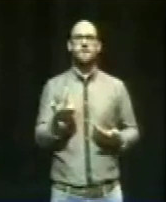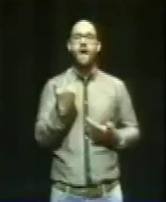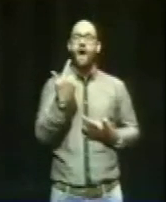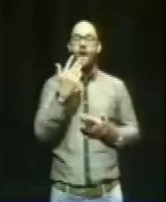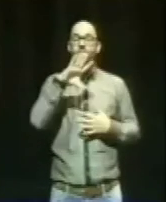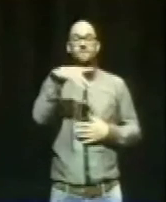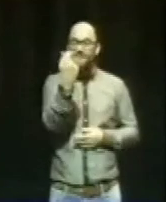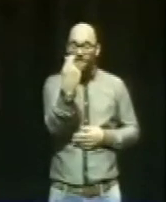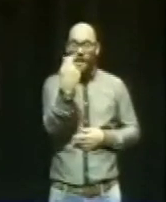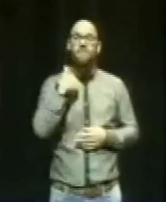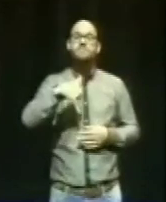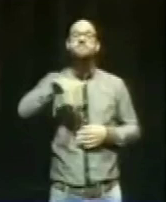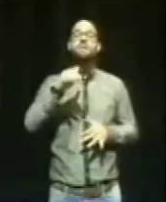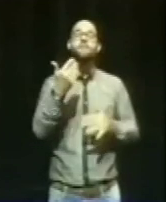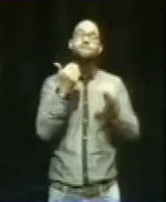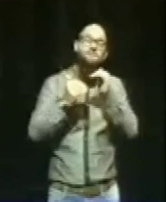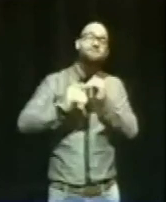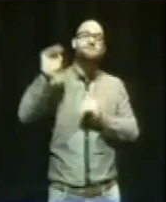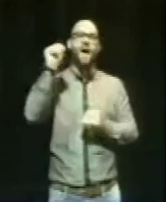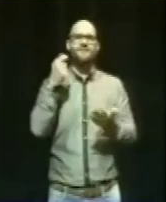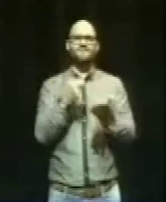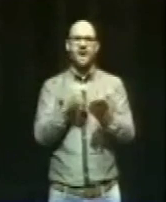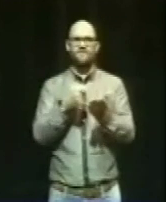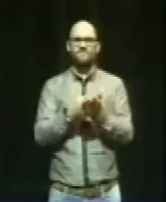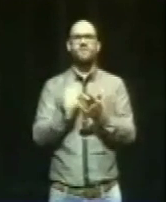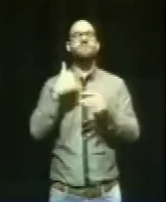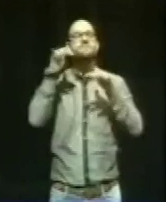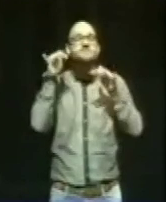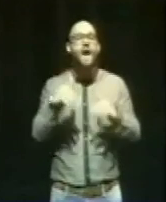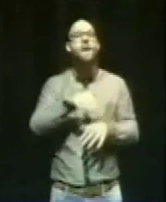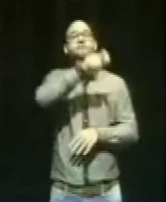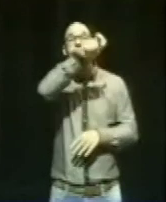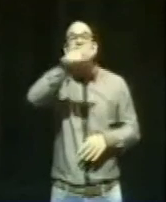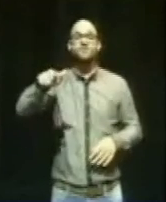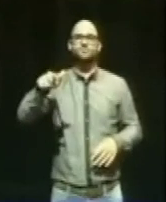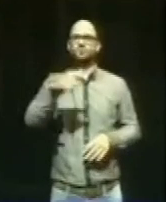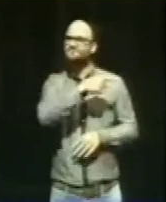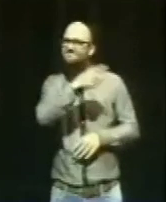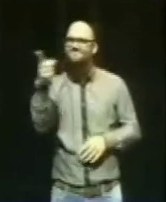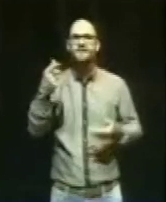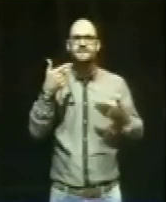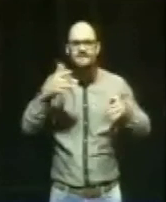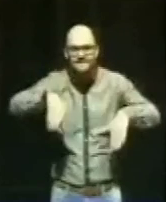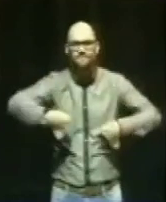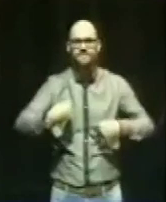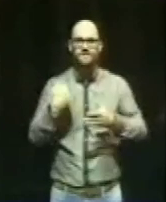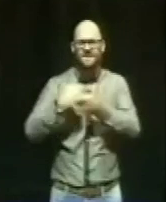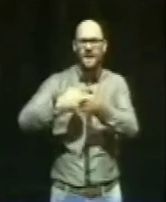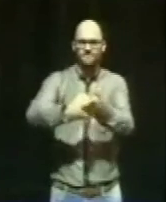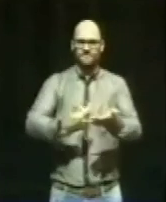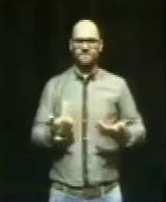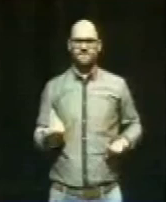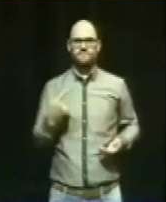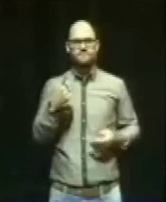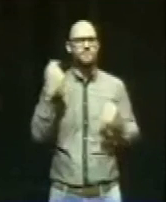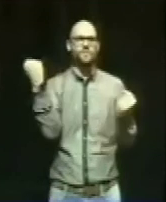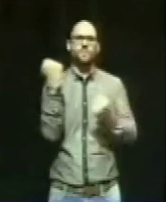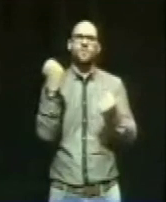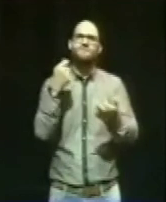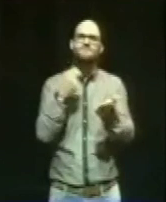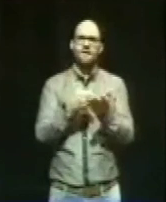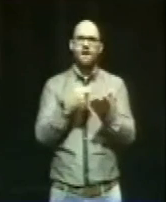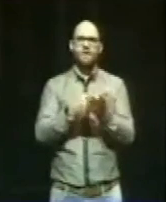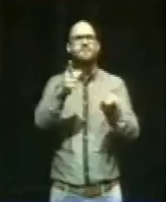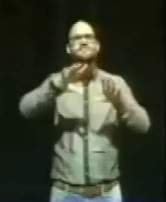Wertvolleres. Wir haben Ideale und wir haben Menschen, die bereit sind, für diese Ideale einzutreten. Für diese Ideale auf die